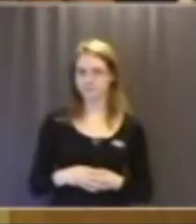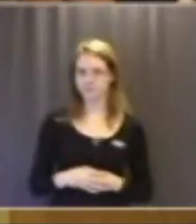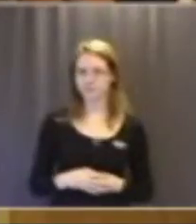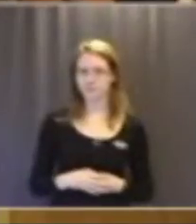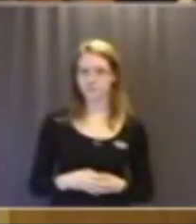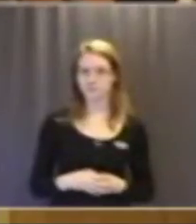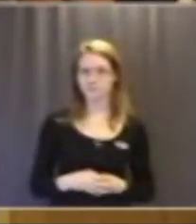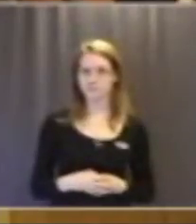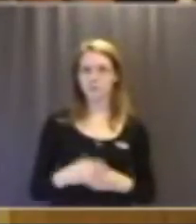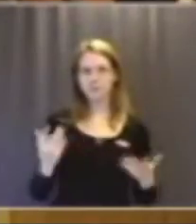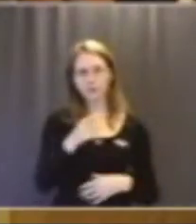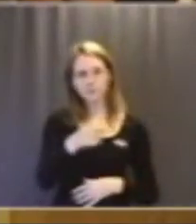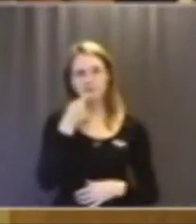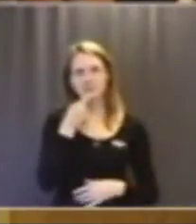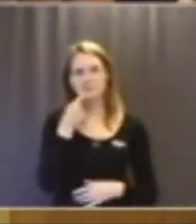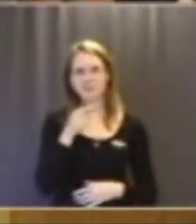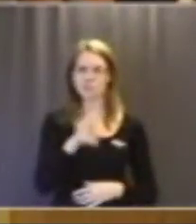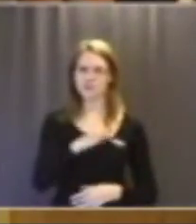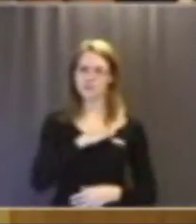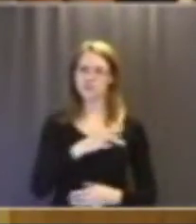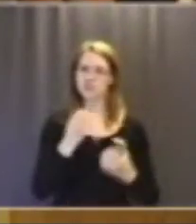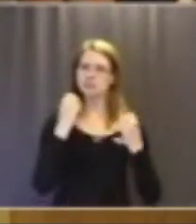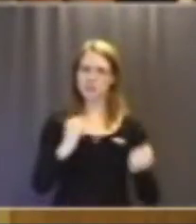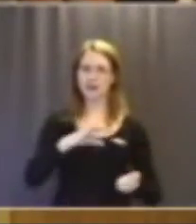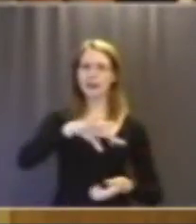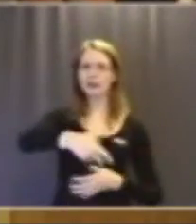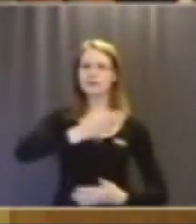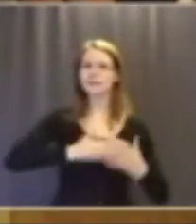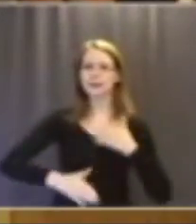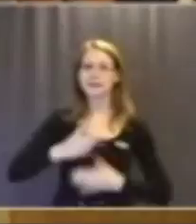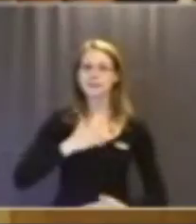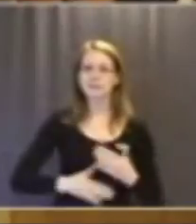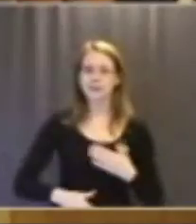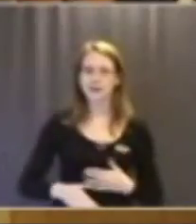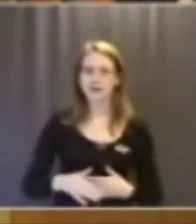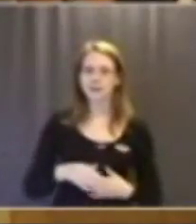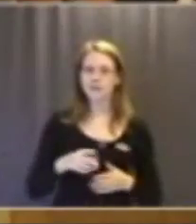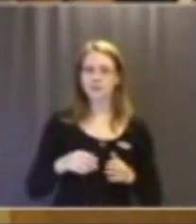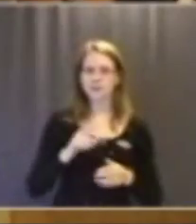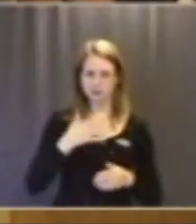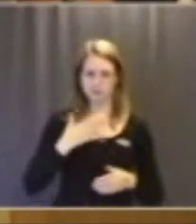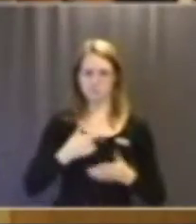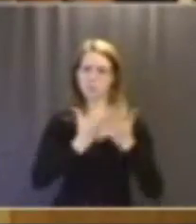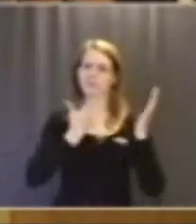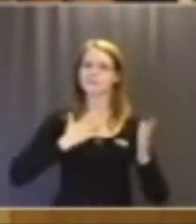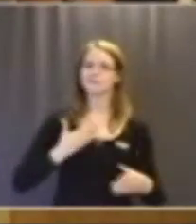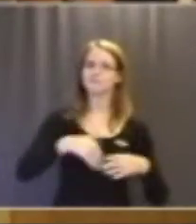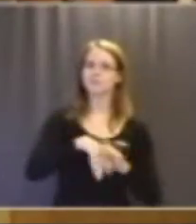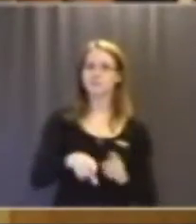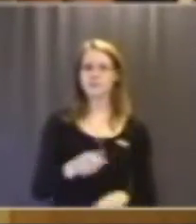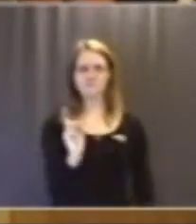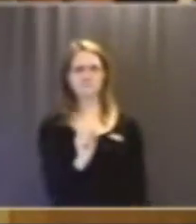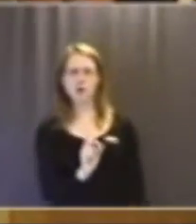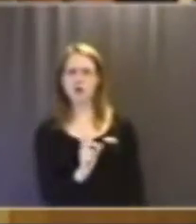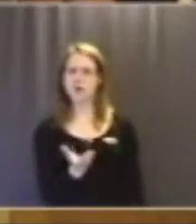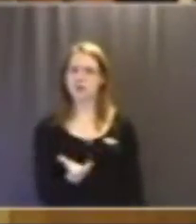Och vad du säger att det finns så att säga ett starkt regionalt intresse för att vara med i detta. Men vad finns